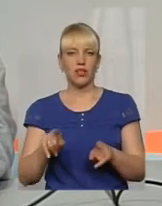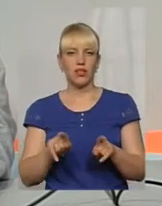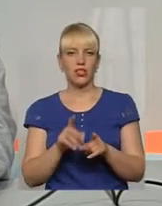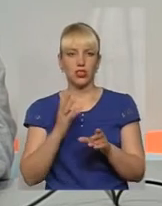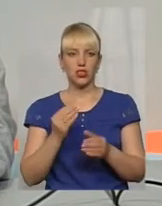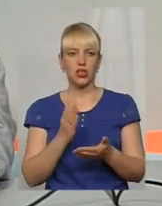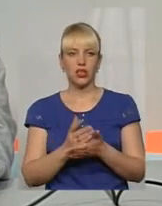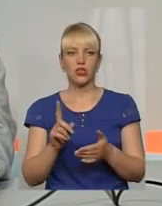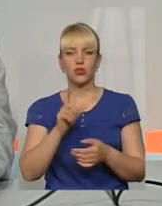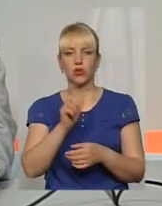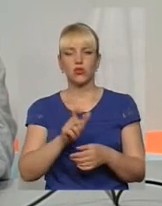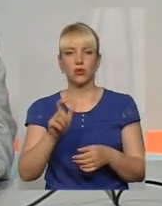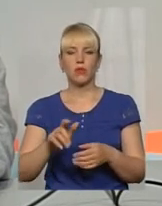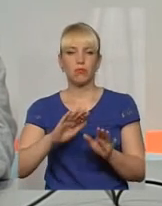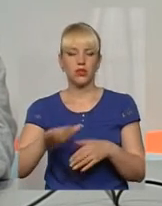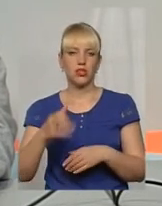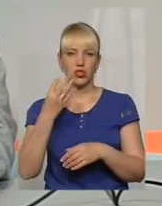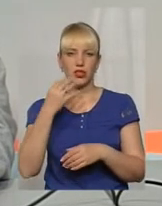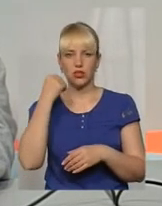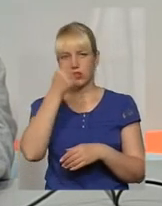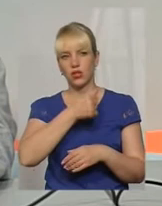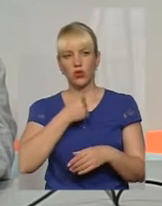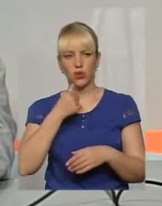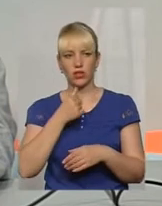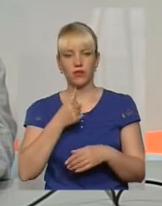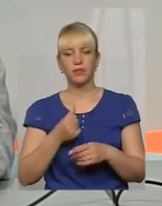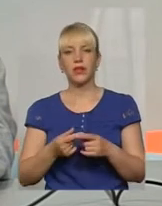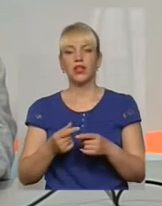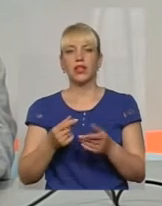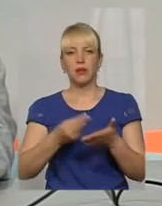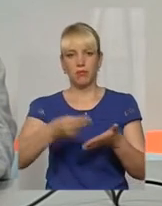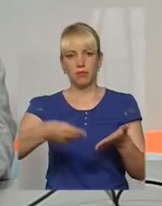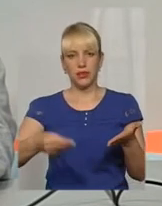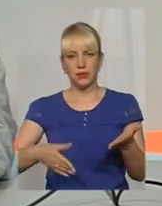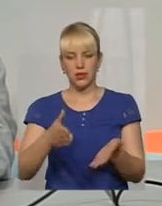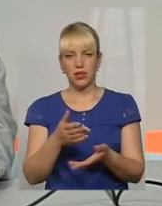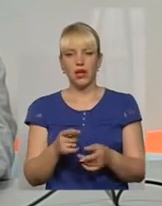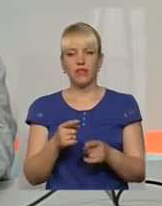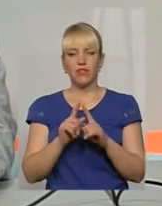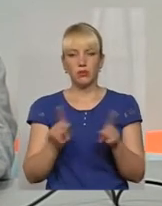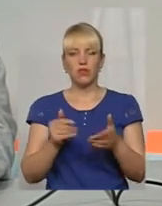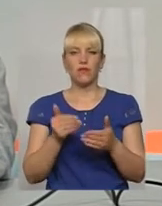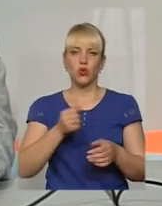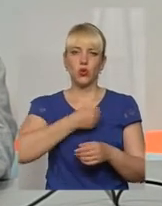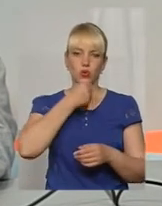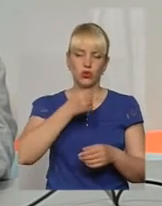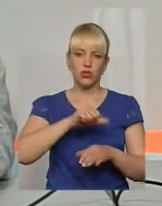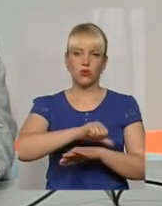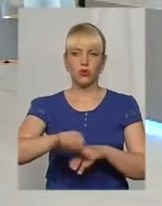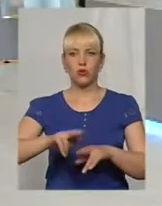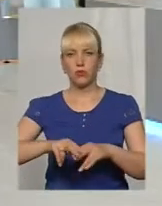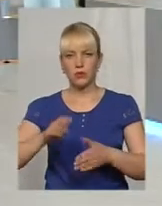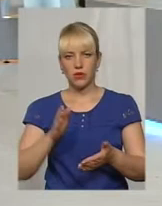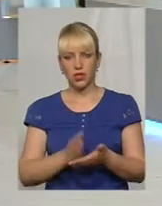особи ставиться після 14 років. Тобто, як ми бачимо, відмінність від дорослого закордонного паспорта все ж таки є.